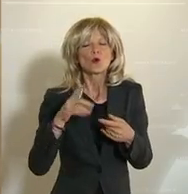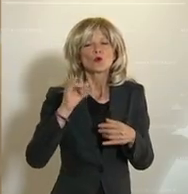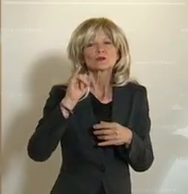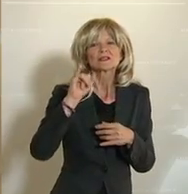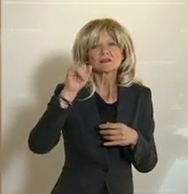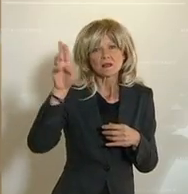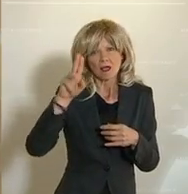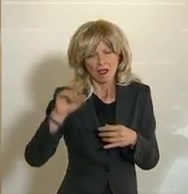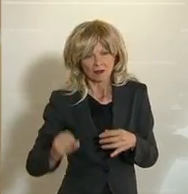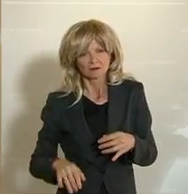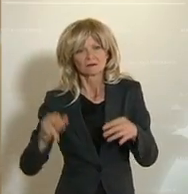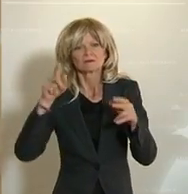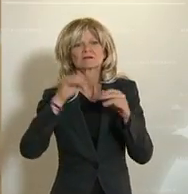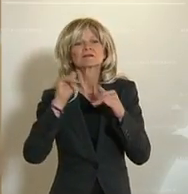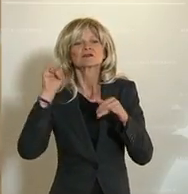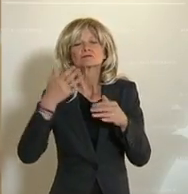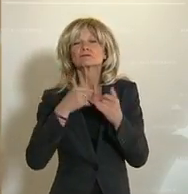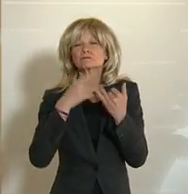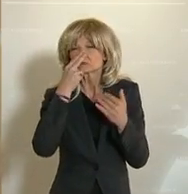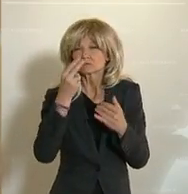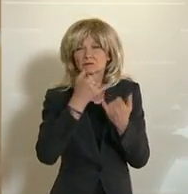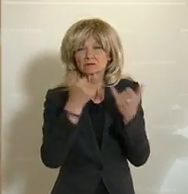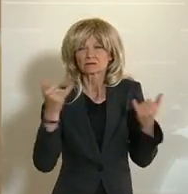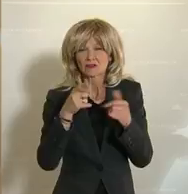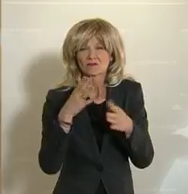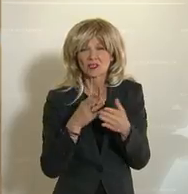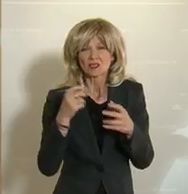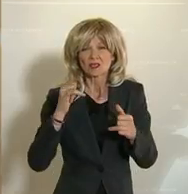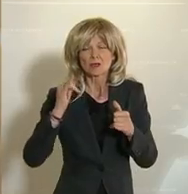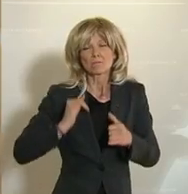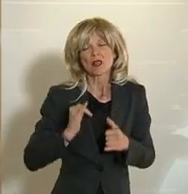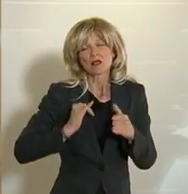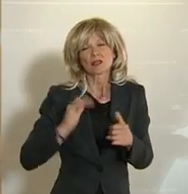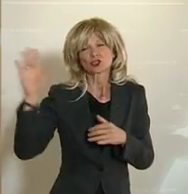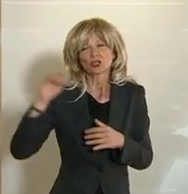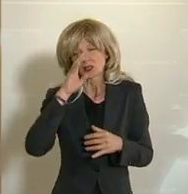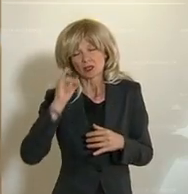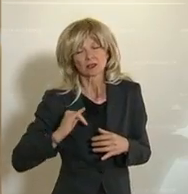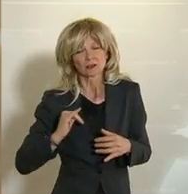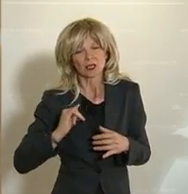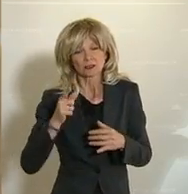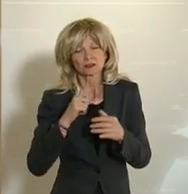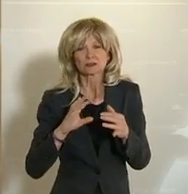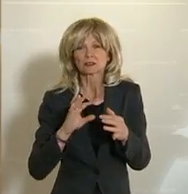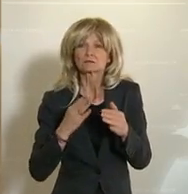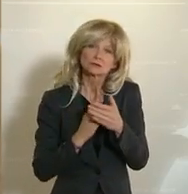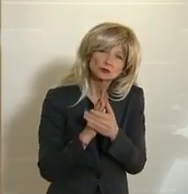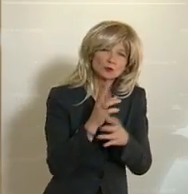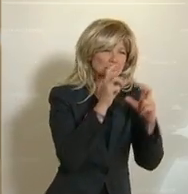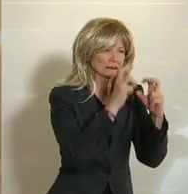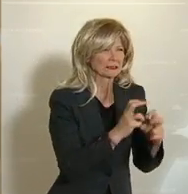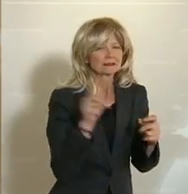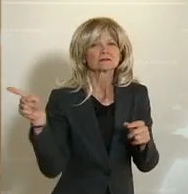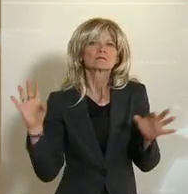militärische Interessen durchzusetzen. Und die Hispola ist auch sehr eng mit dem Iran und zieht sich